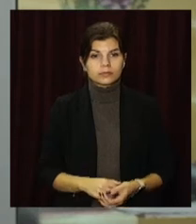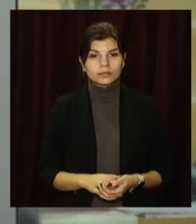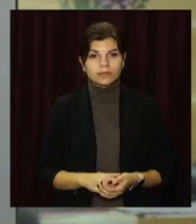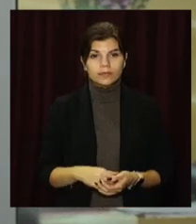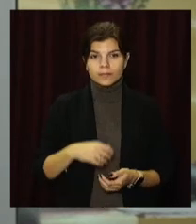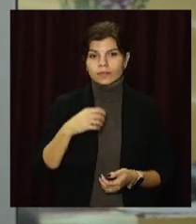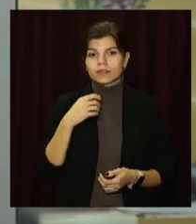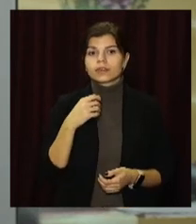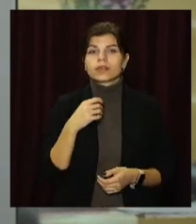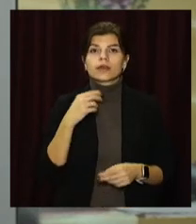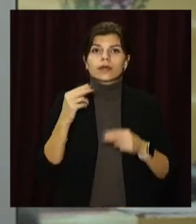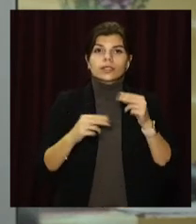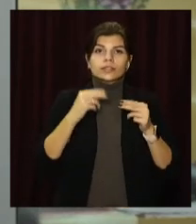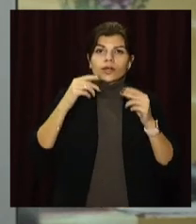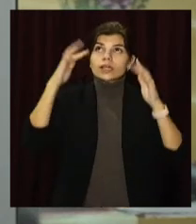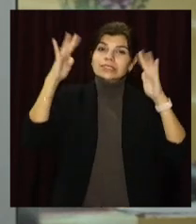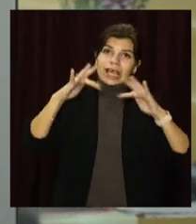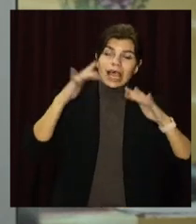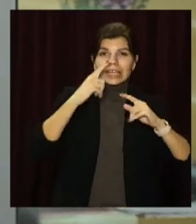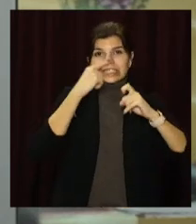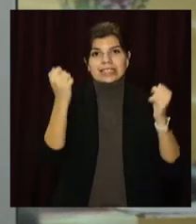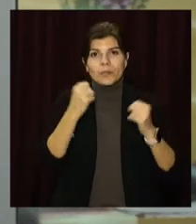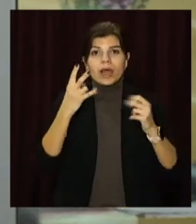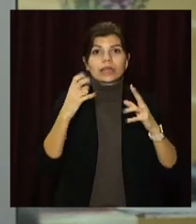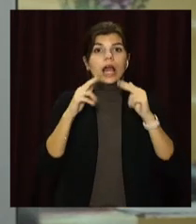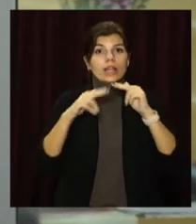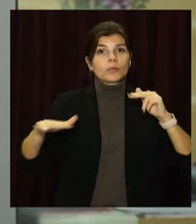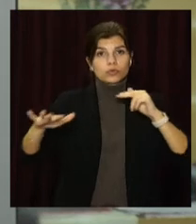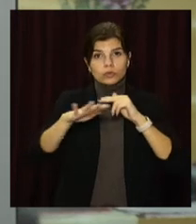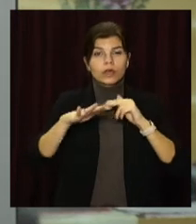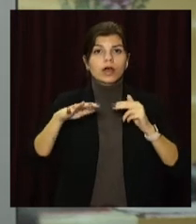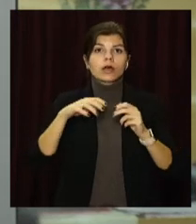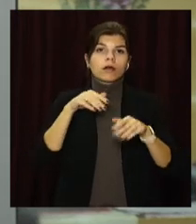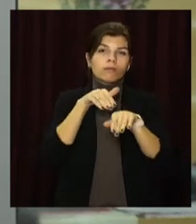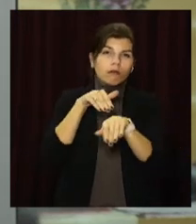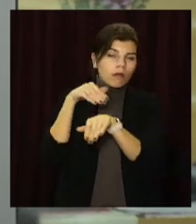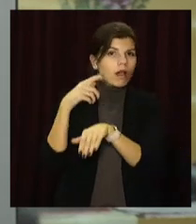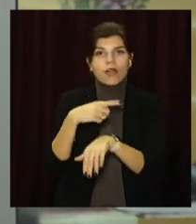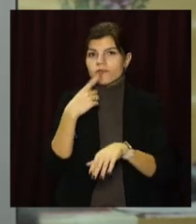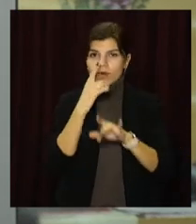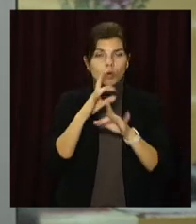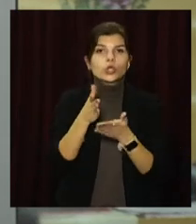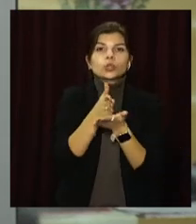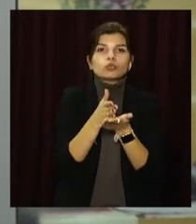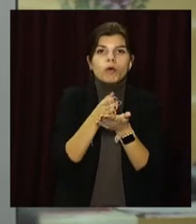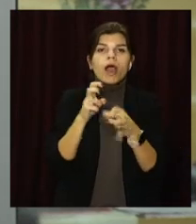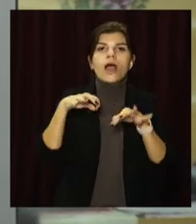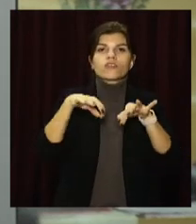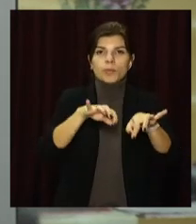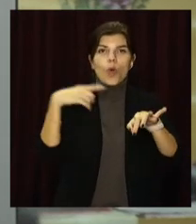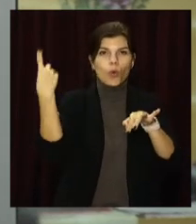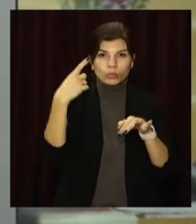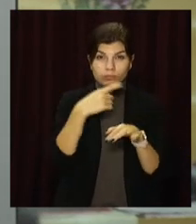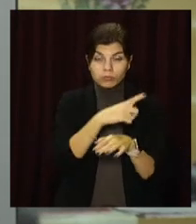Затурів через ожеледицю та снігопади взимку на Дніпропетровщині не буде. Це обіцяють у службі автомобільних доріг в